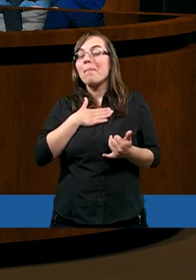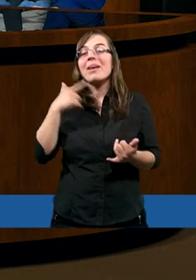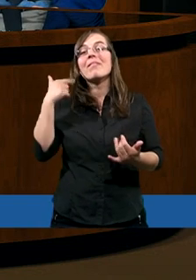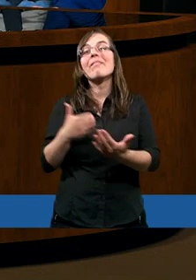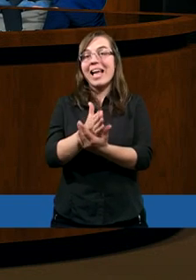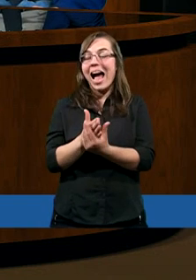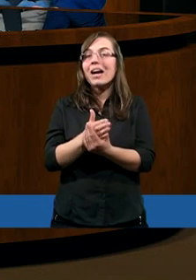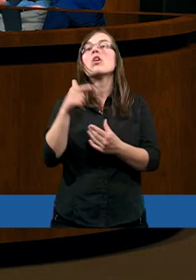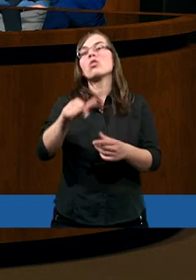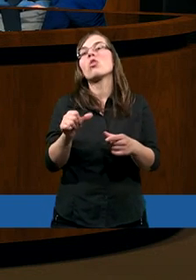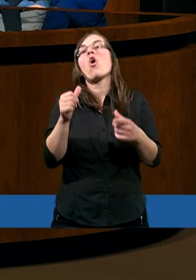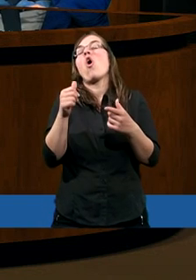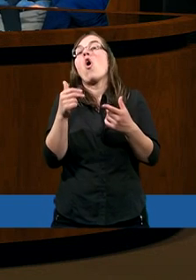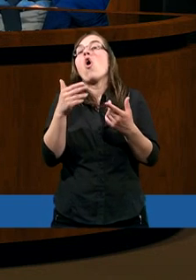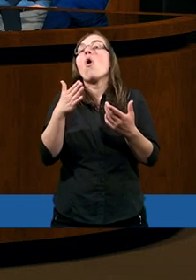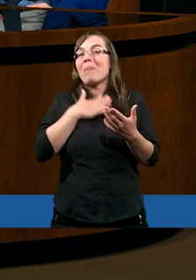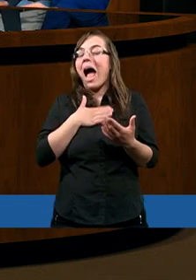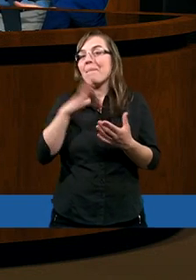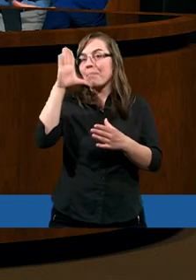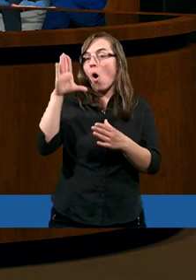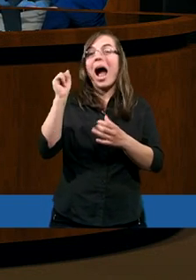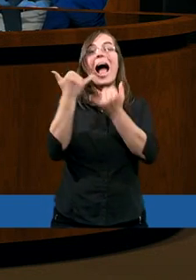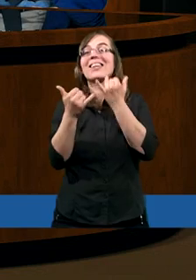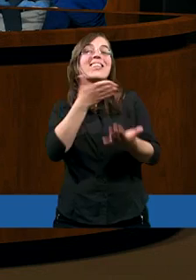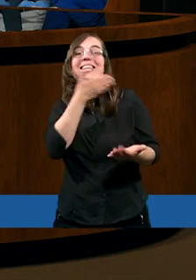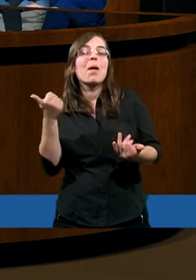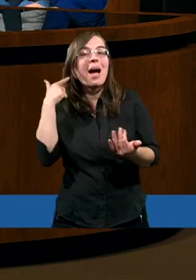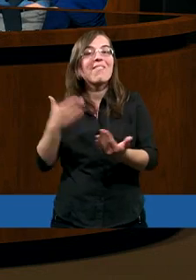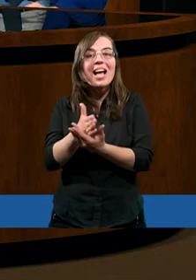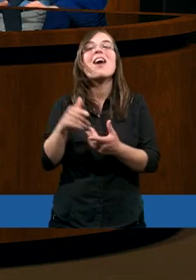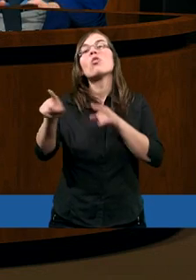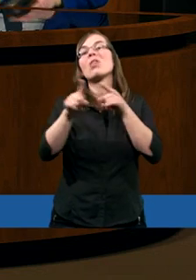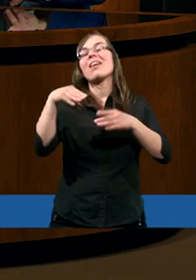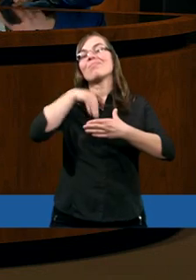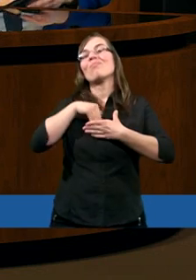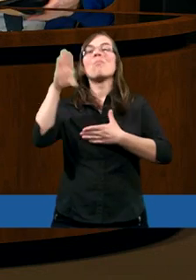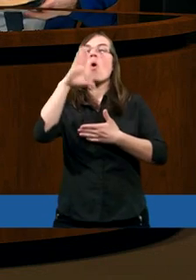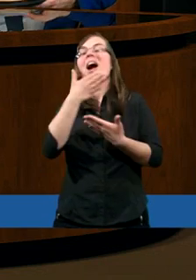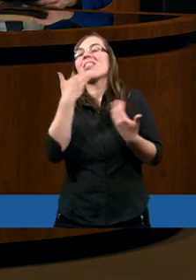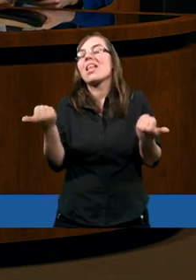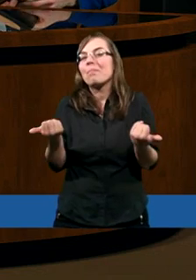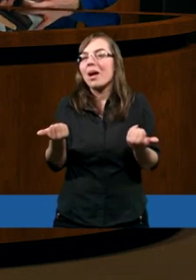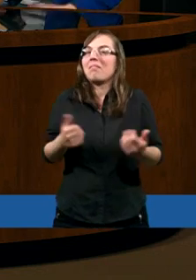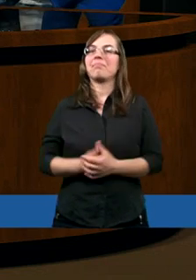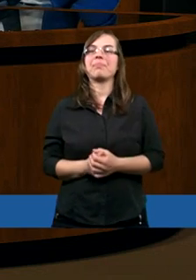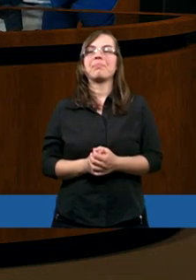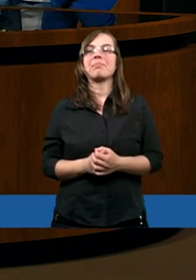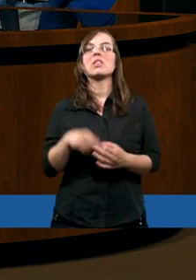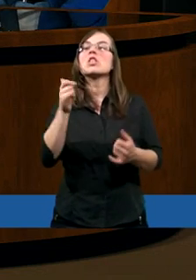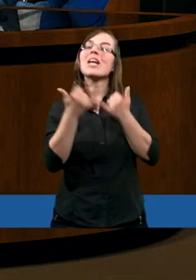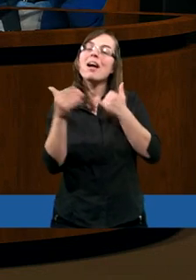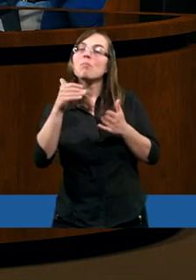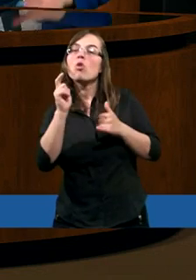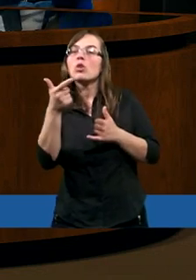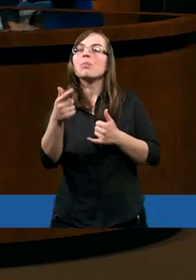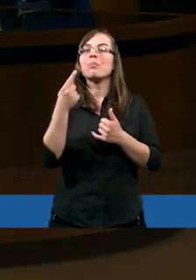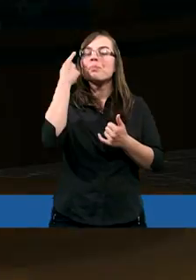no to nie jesteśmy z Bogiem. Nie reprezentujemy Boga. Jeśli można, to jak